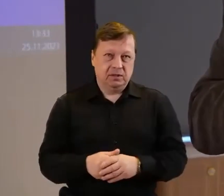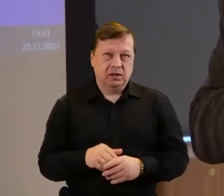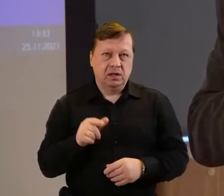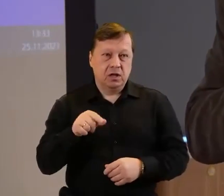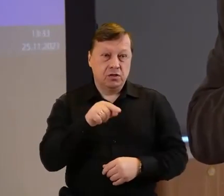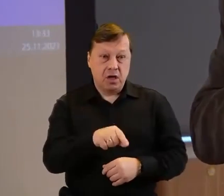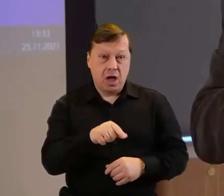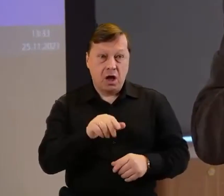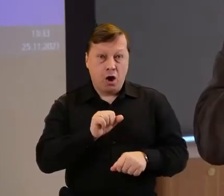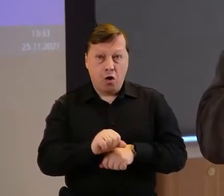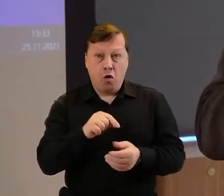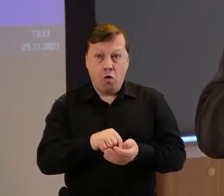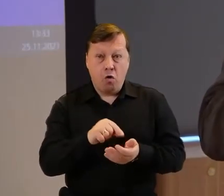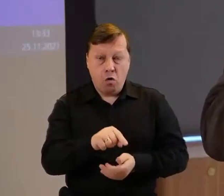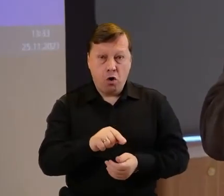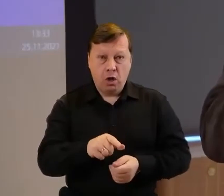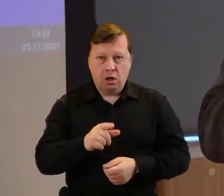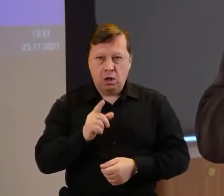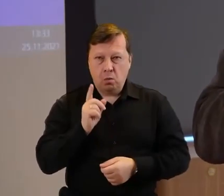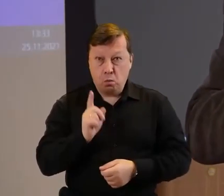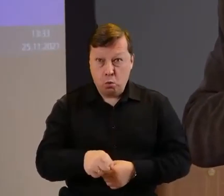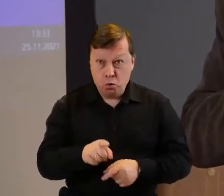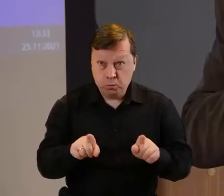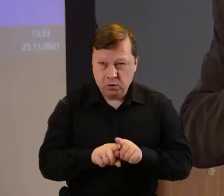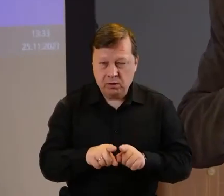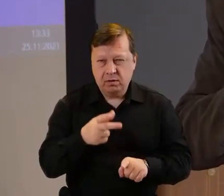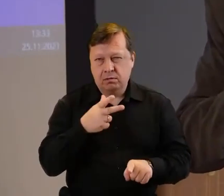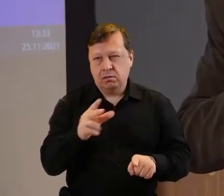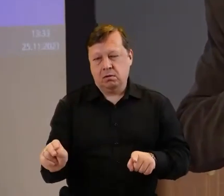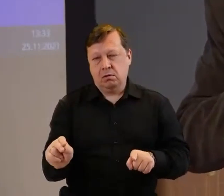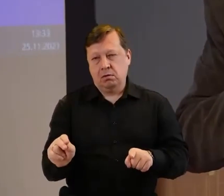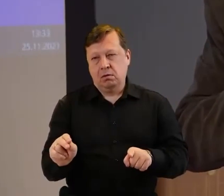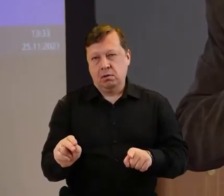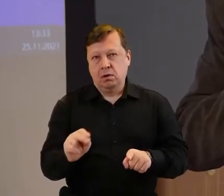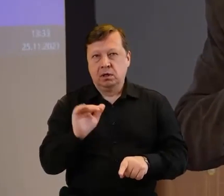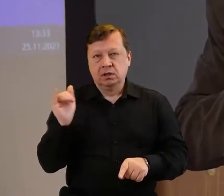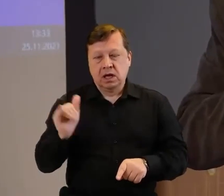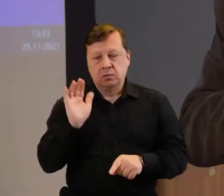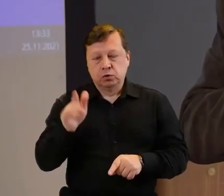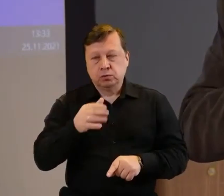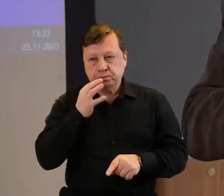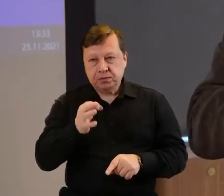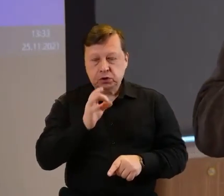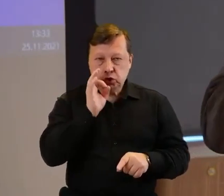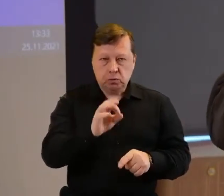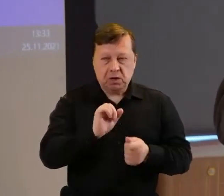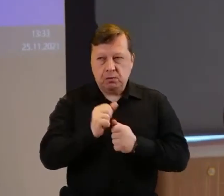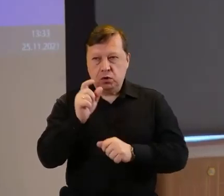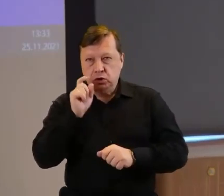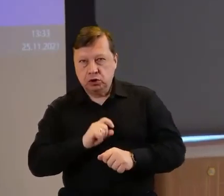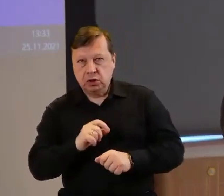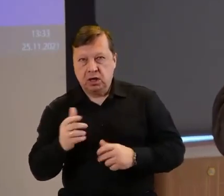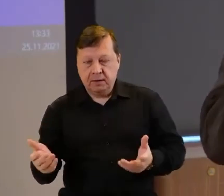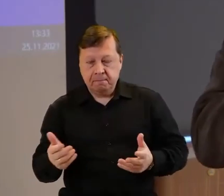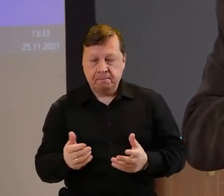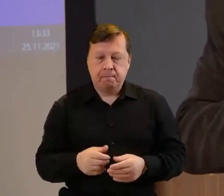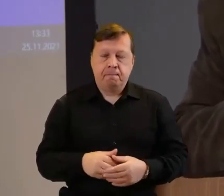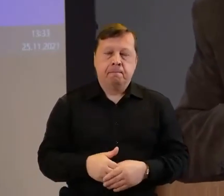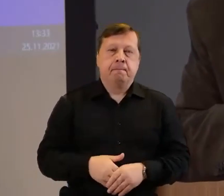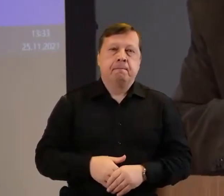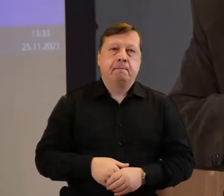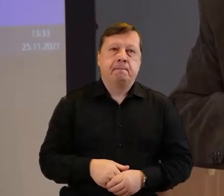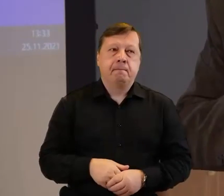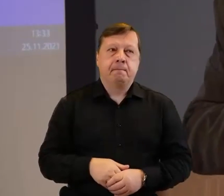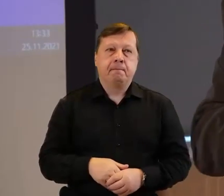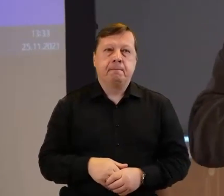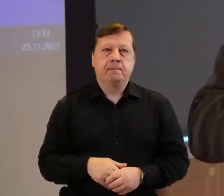być, nie musi. Pytanie, czy jest dobrze, czy źle. W pierwszej sesji była dyskusja o tym, czy ta szklanka jest do połowy pełna, czy do połowy